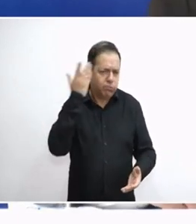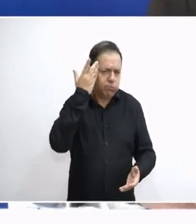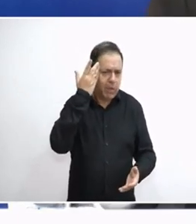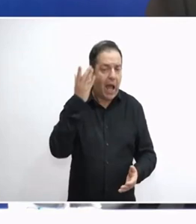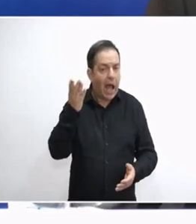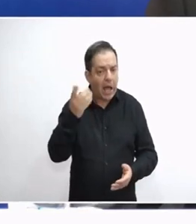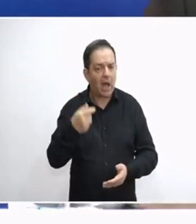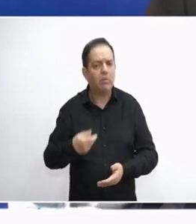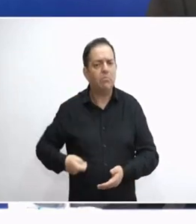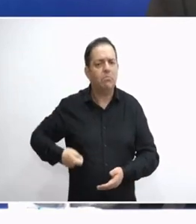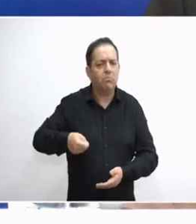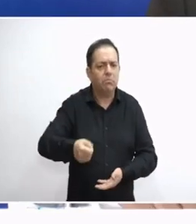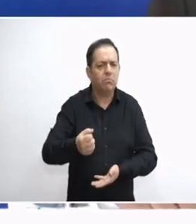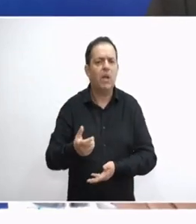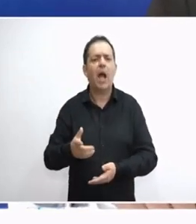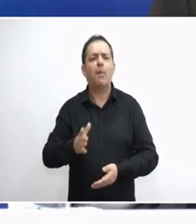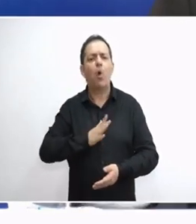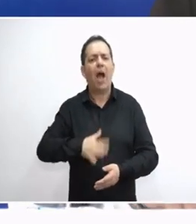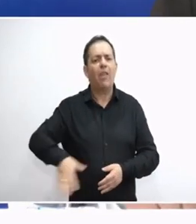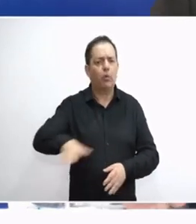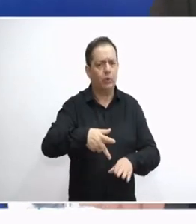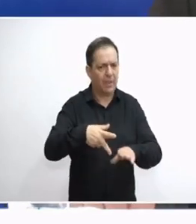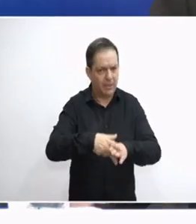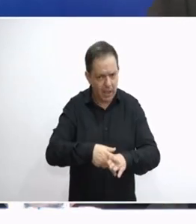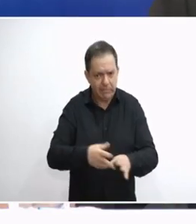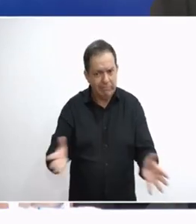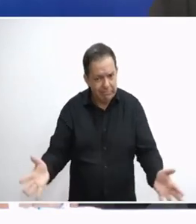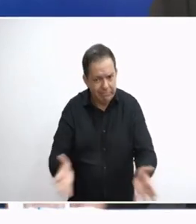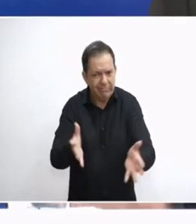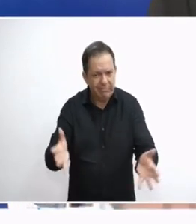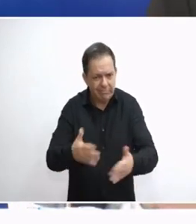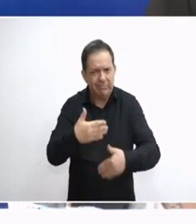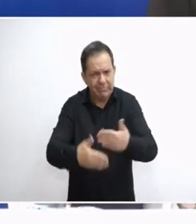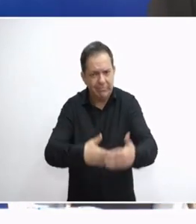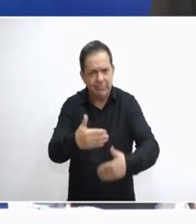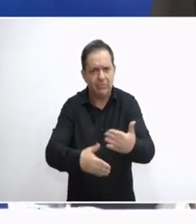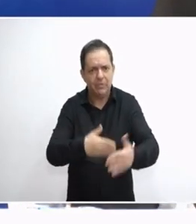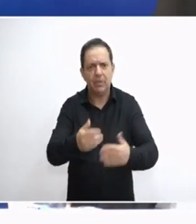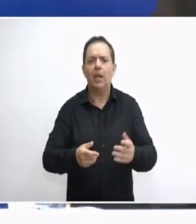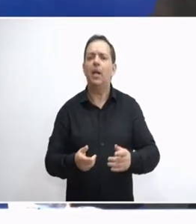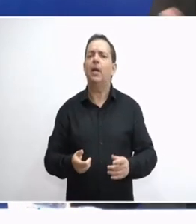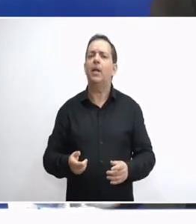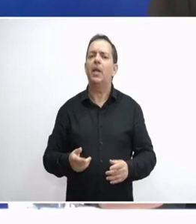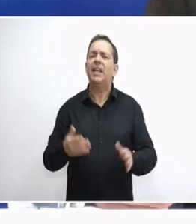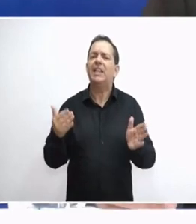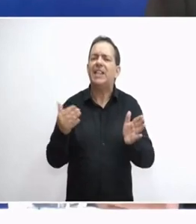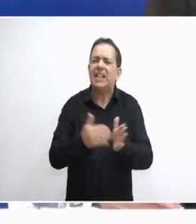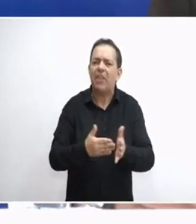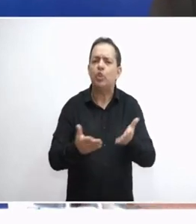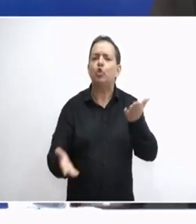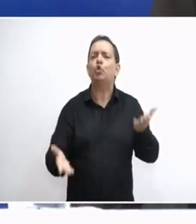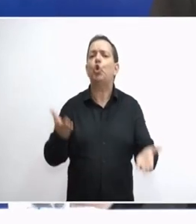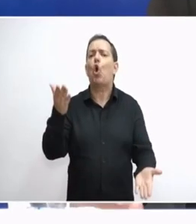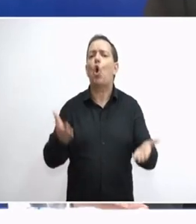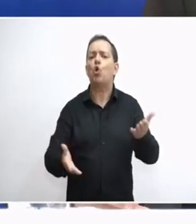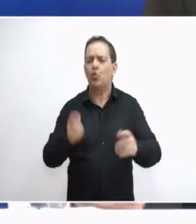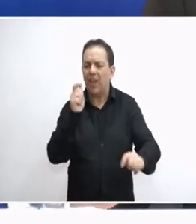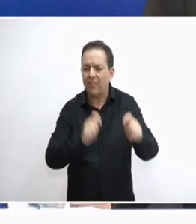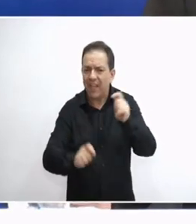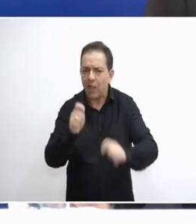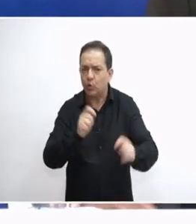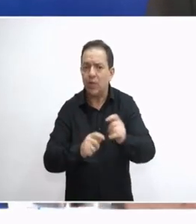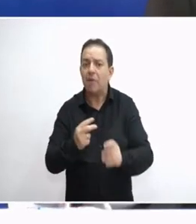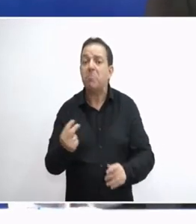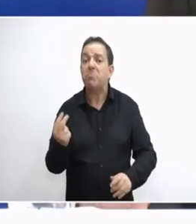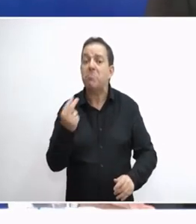χρηματοδοτούνται από ταμεία των ανθρώπων για να λειτουργήσει μια τέτοια διαδικασία. Επισεργάζονται χιλιάδες τόνους για να δημιουργηθούν αυτές